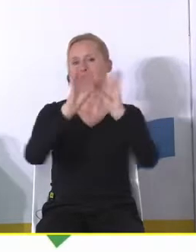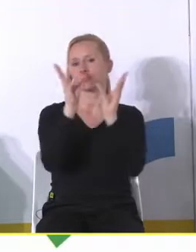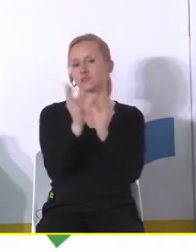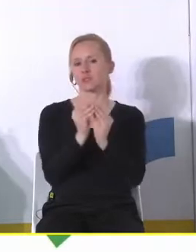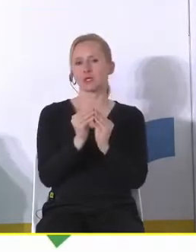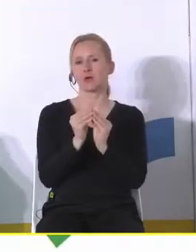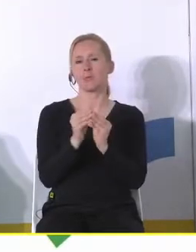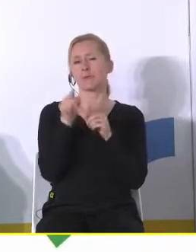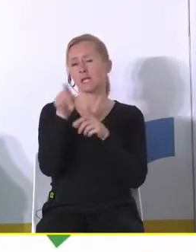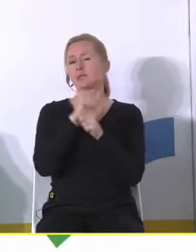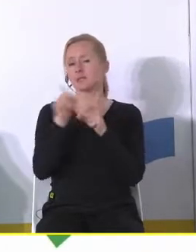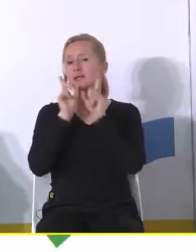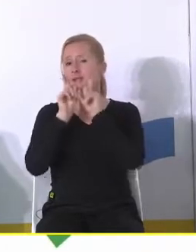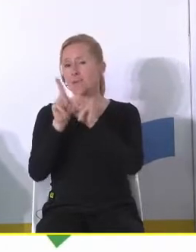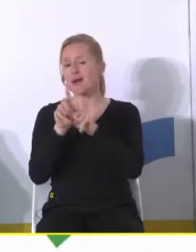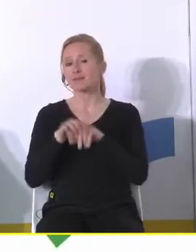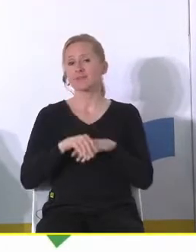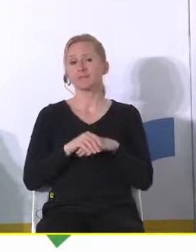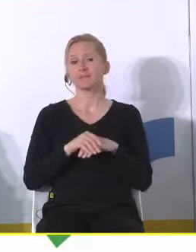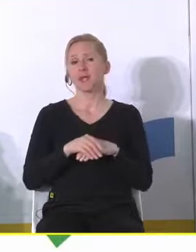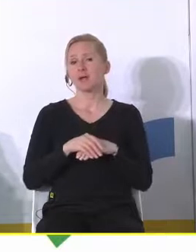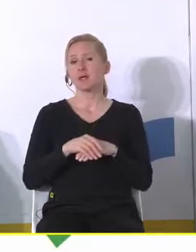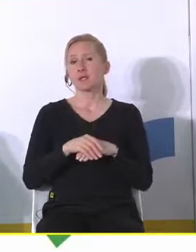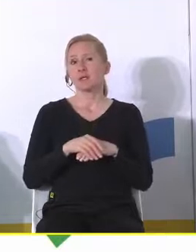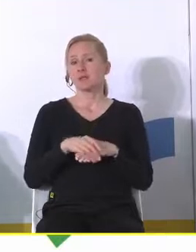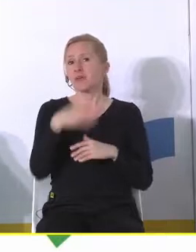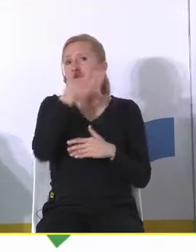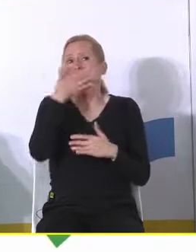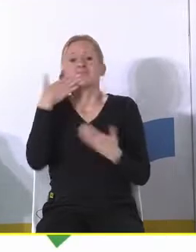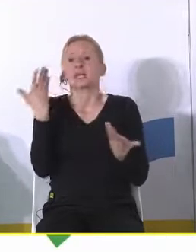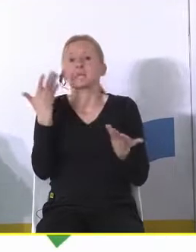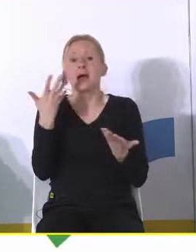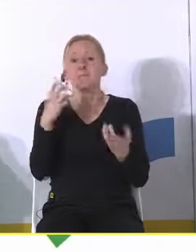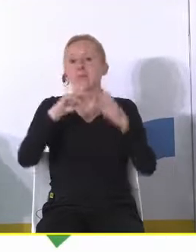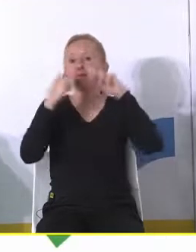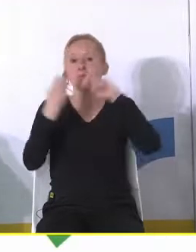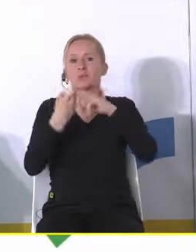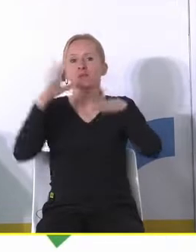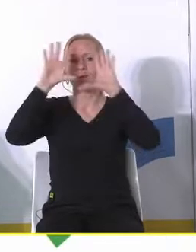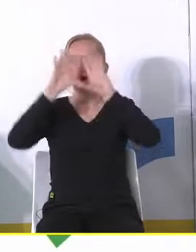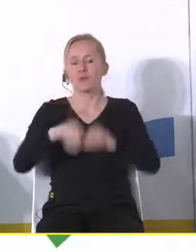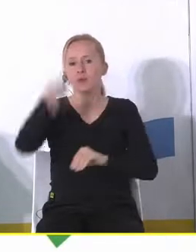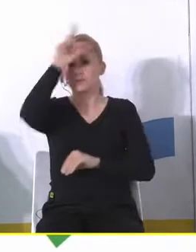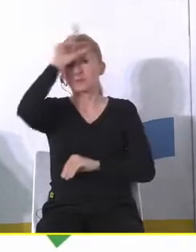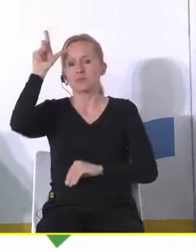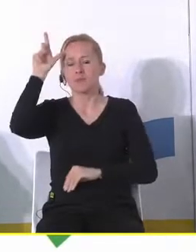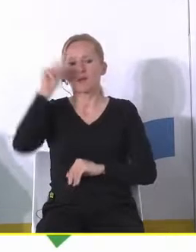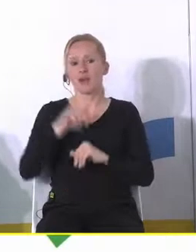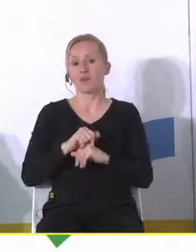i to się dzieje no to ostatecznie rzecz biorąc nie mamy wtedy do czynienia z zapaścią demograficzną tylko powiedzmy no